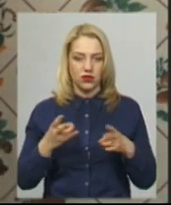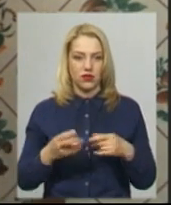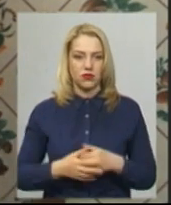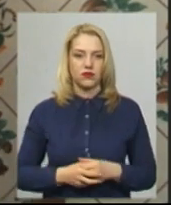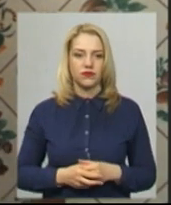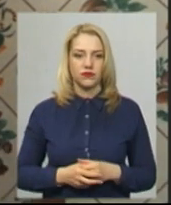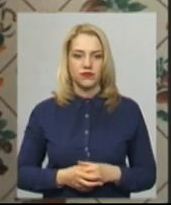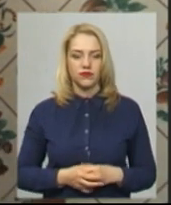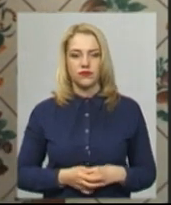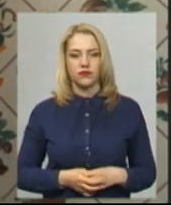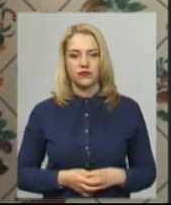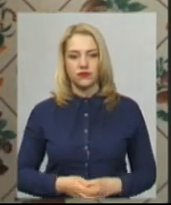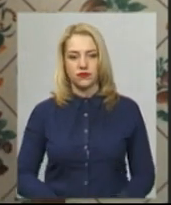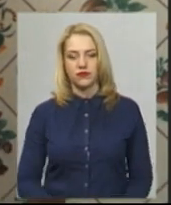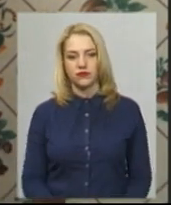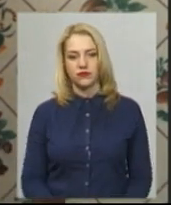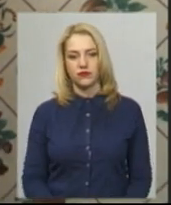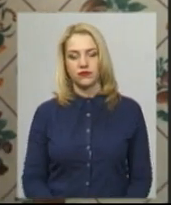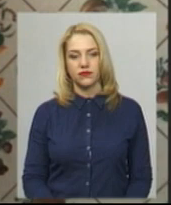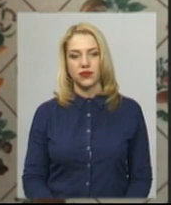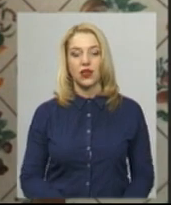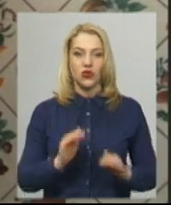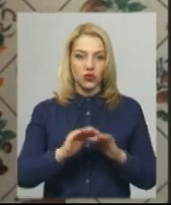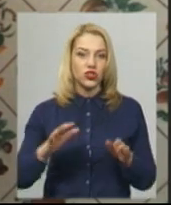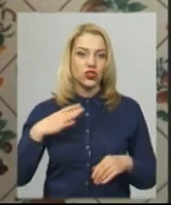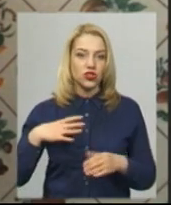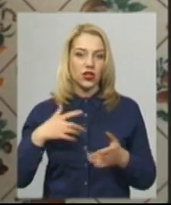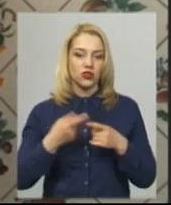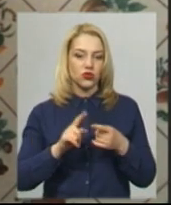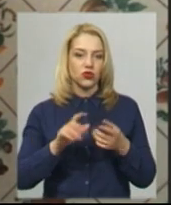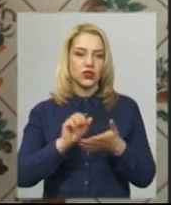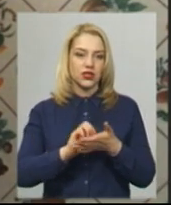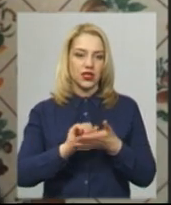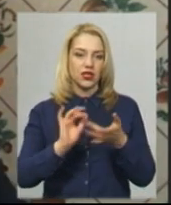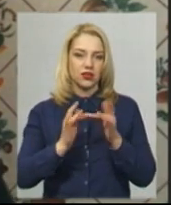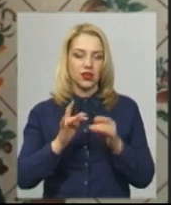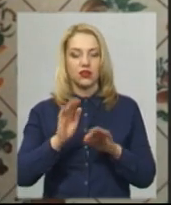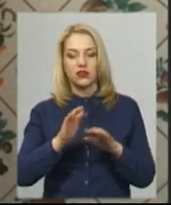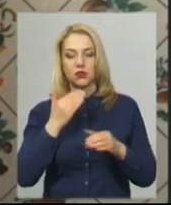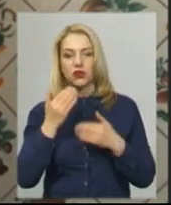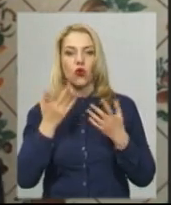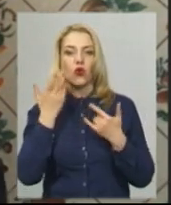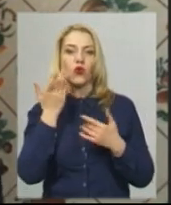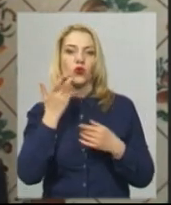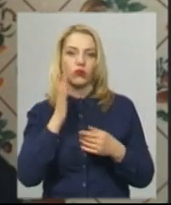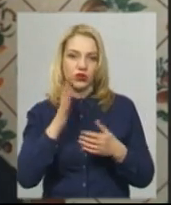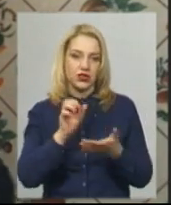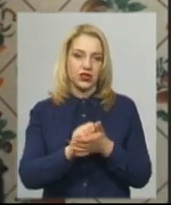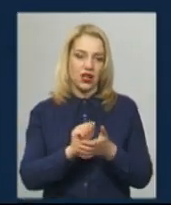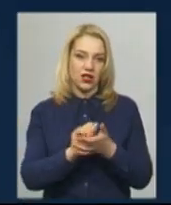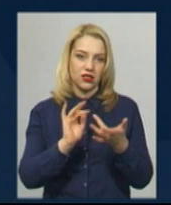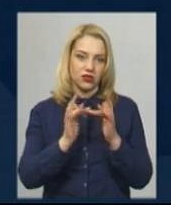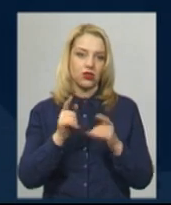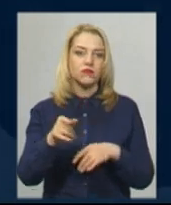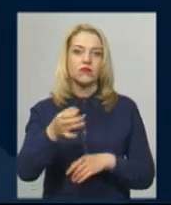з нетерпінням чекають кожне заняття. І в часу ті спитають, коли там, коли там і не починається. І це мене